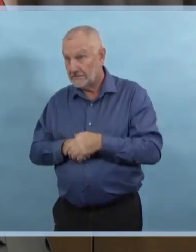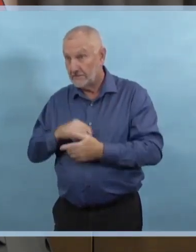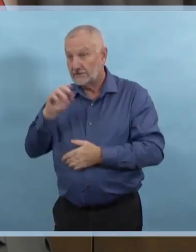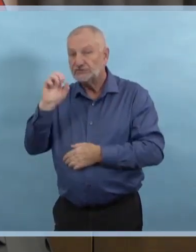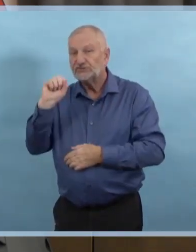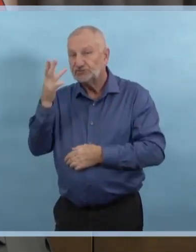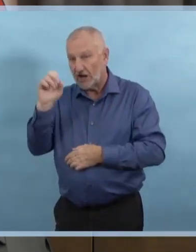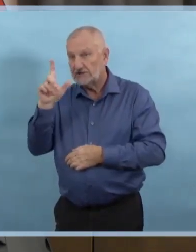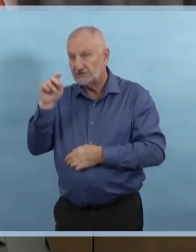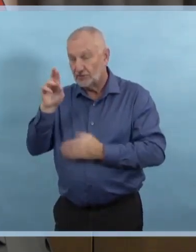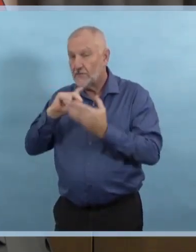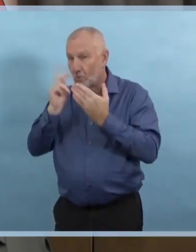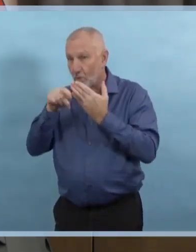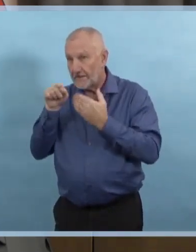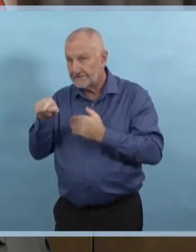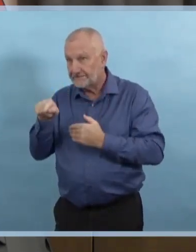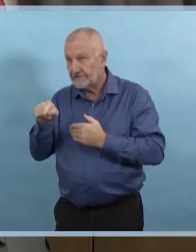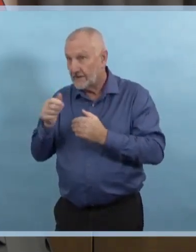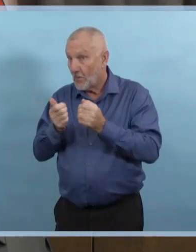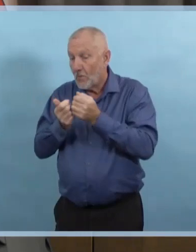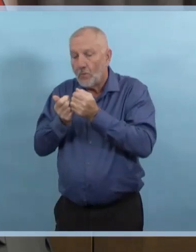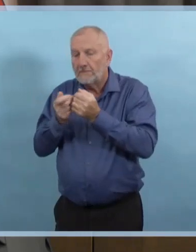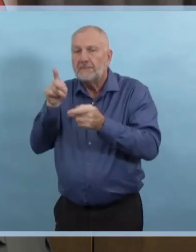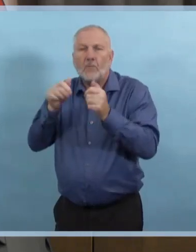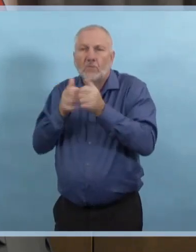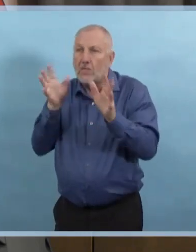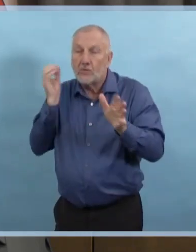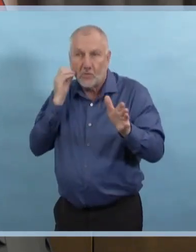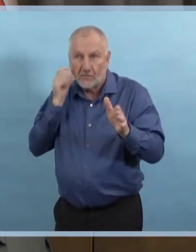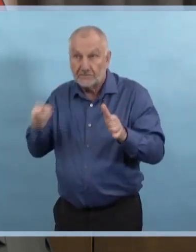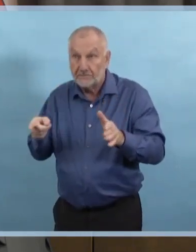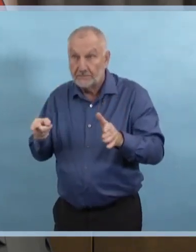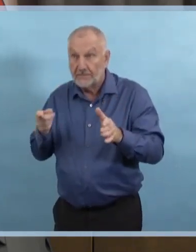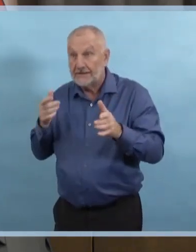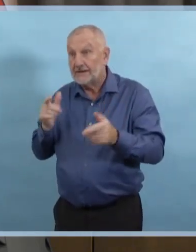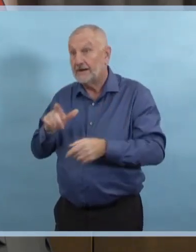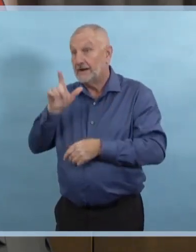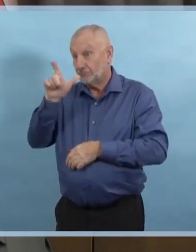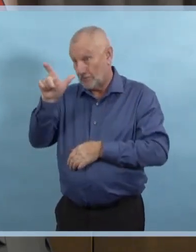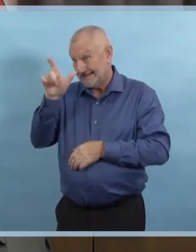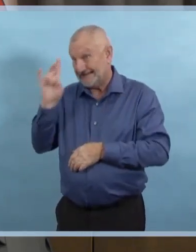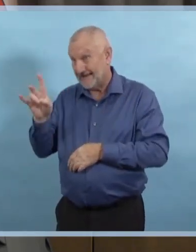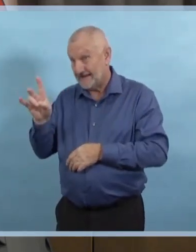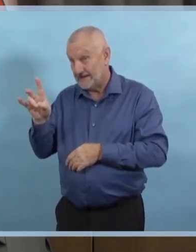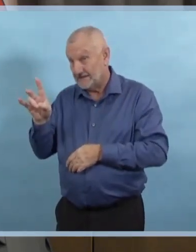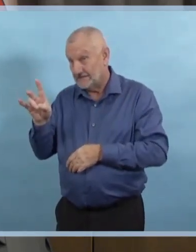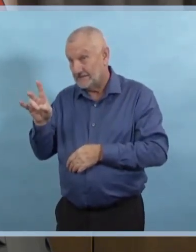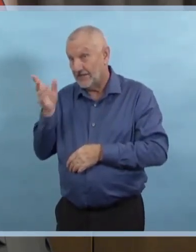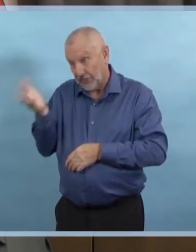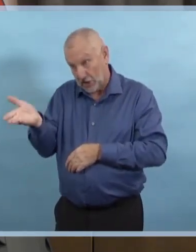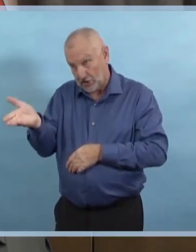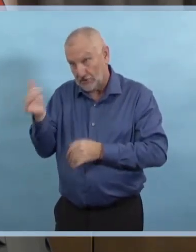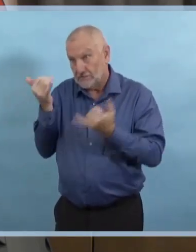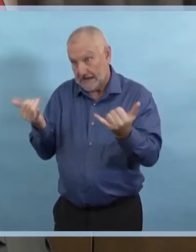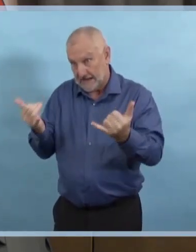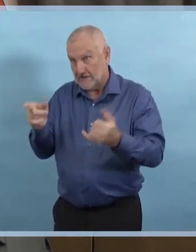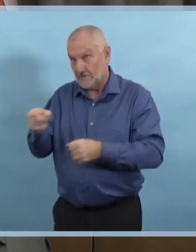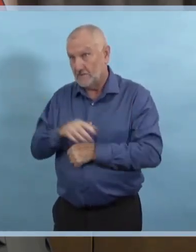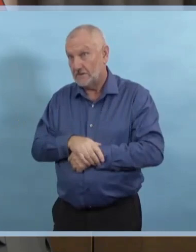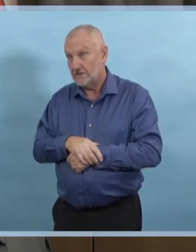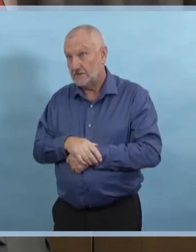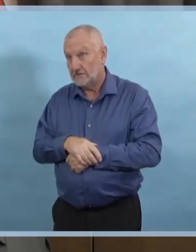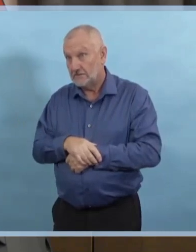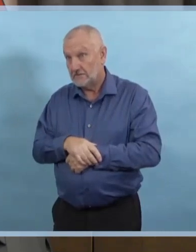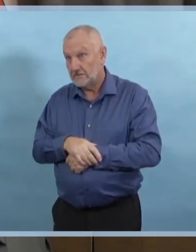et le taux d'occupation est de 95 %. Le nombre total de personnes qui ont utilisé ce site depuis